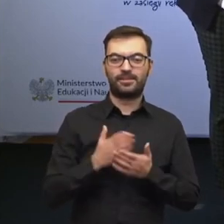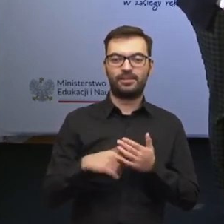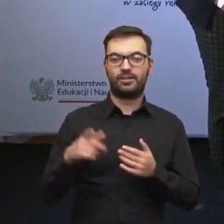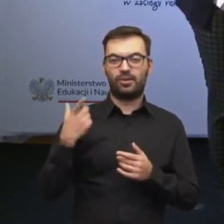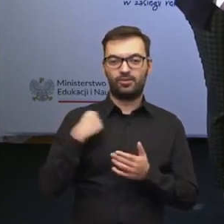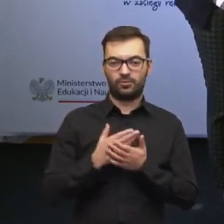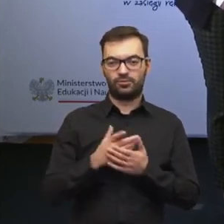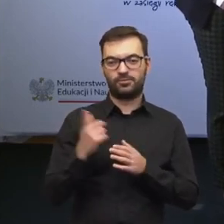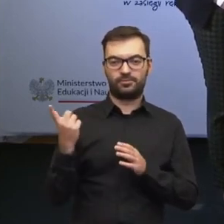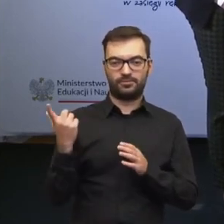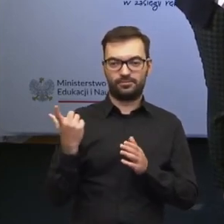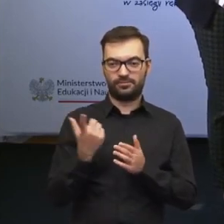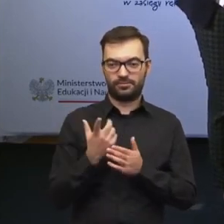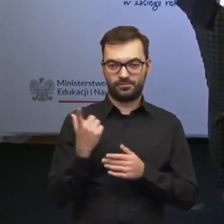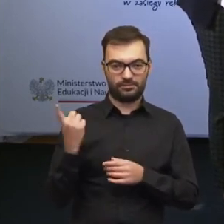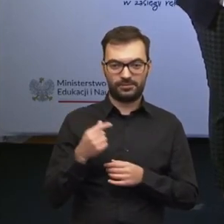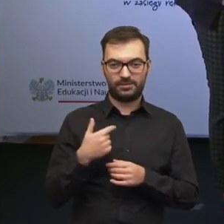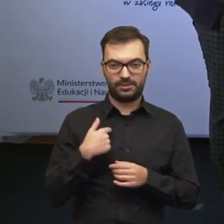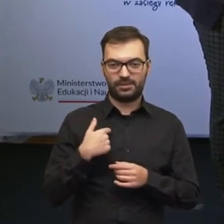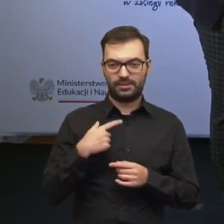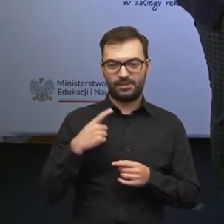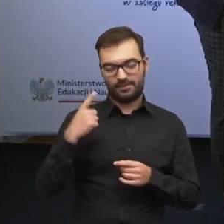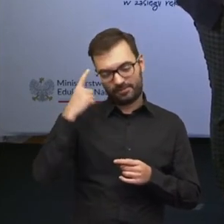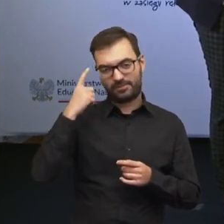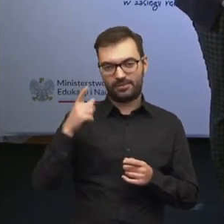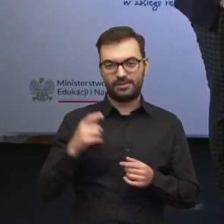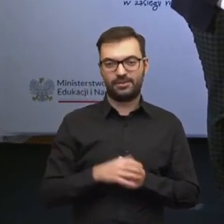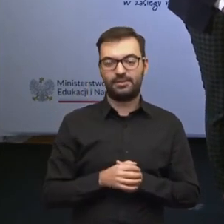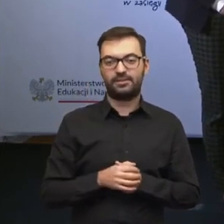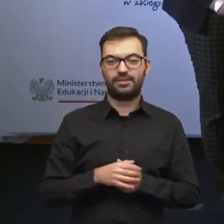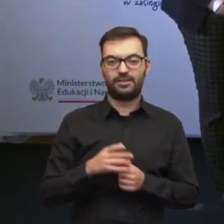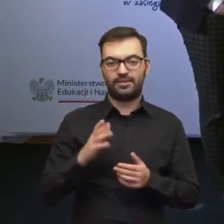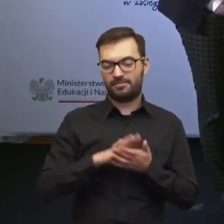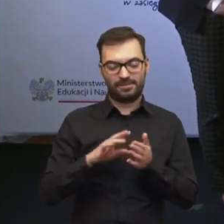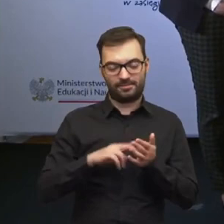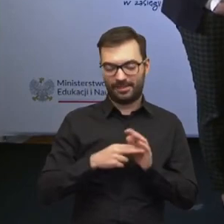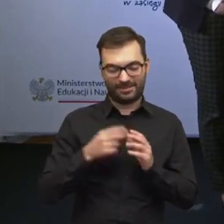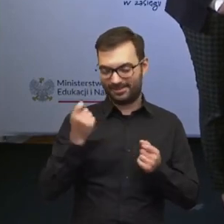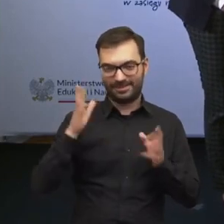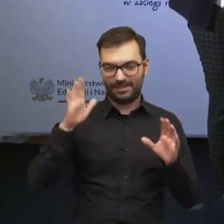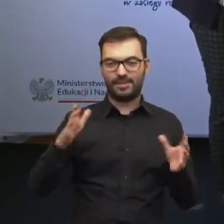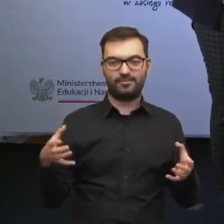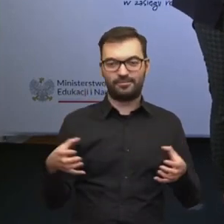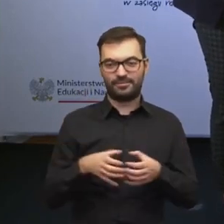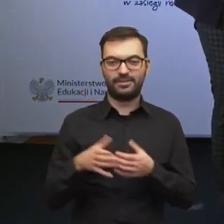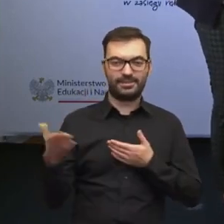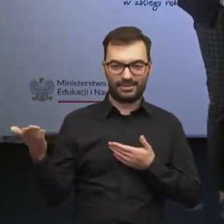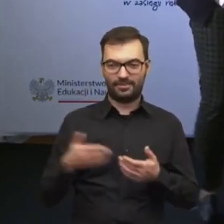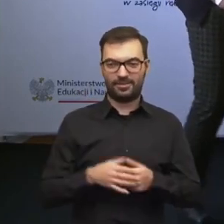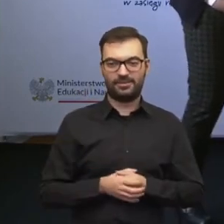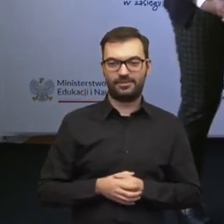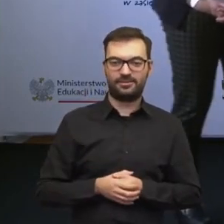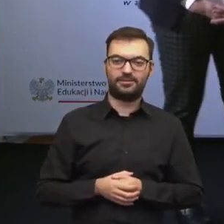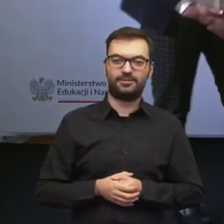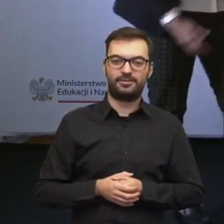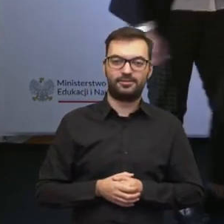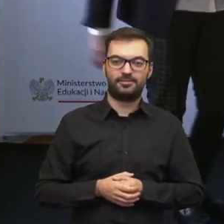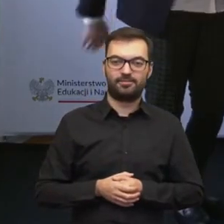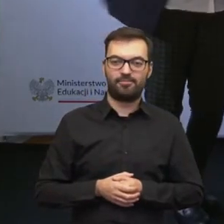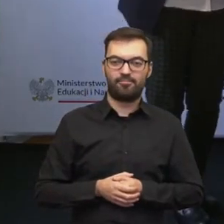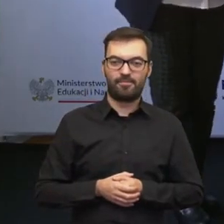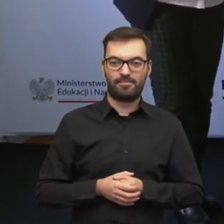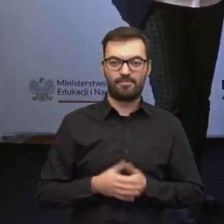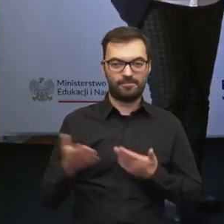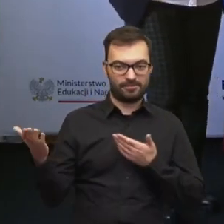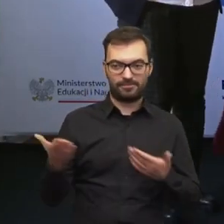już są, tak, to ja teraz wymyśliłam, żeby tak było spontanicznie, że jesteśmy tutaj razem, zapraszamy, zapraszamy, proszę tutaj,